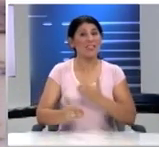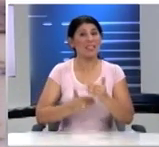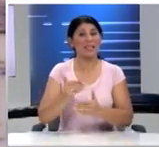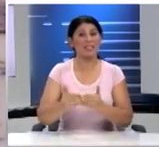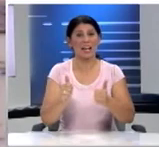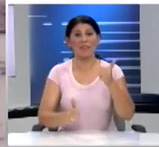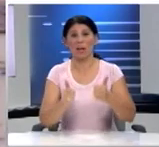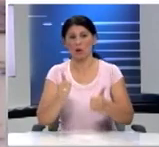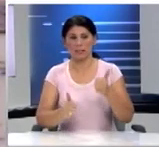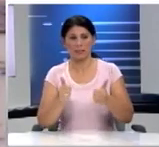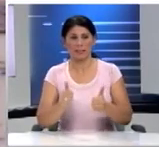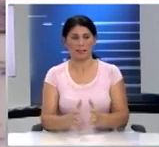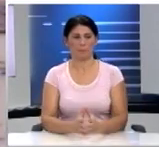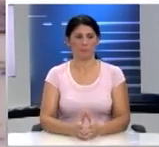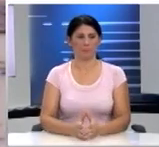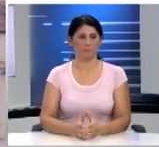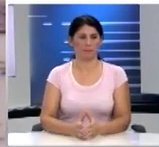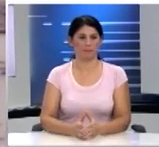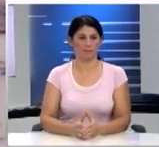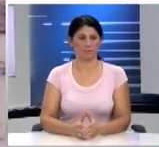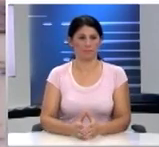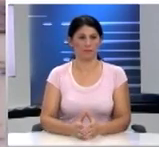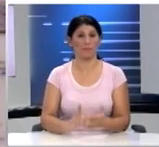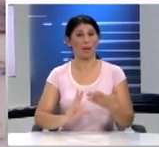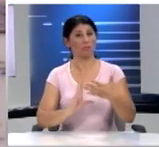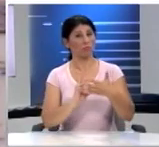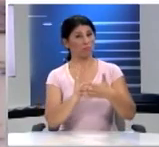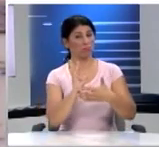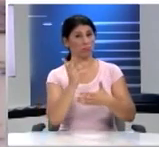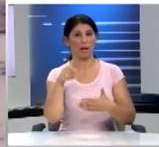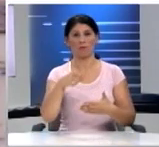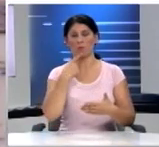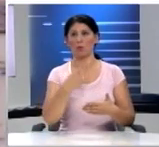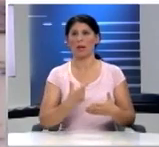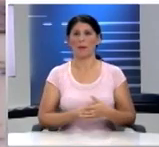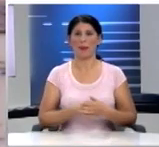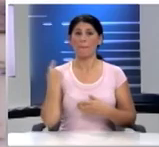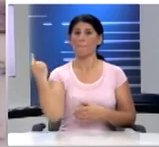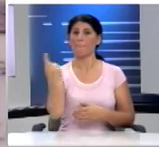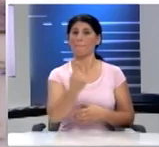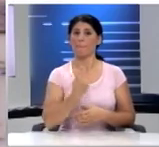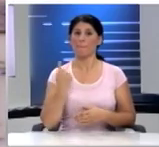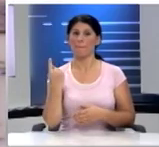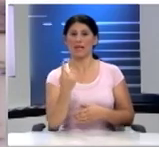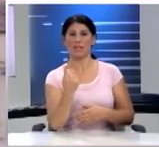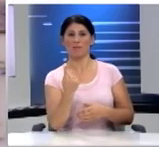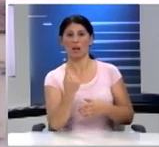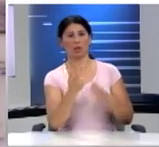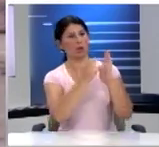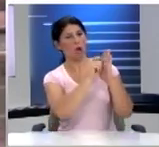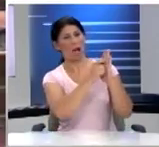διαγωνιστική για να βελτιώσει το λεγόμενο περιβαλλοντικό της αποτύπωμα